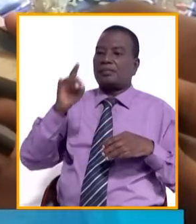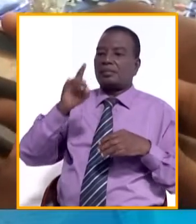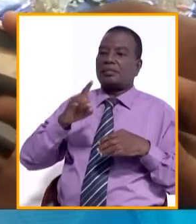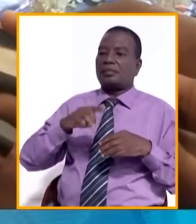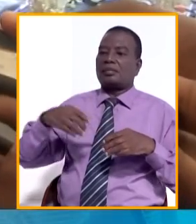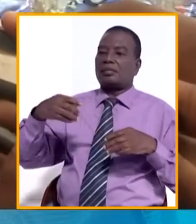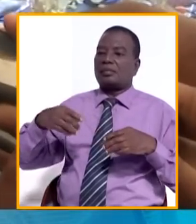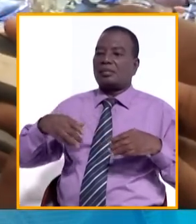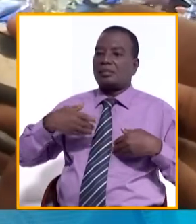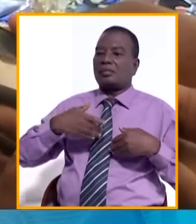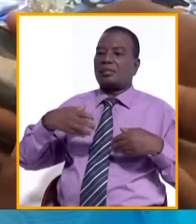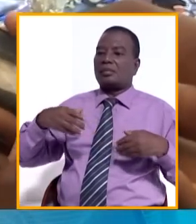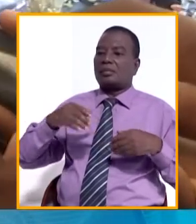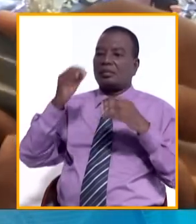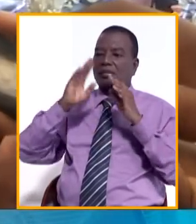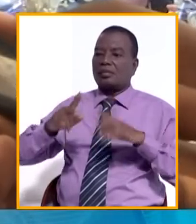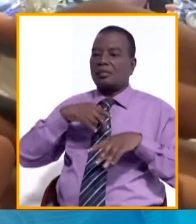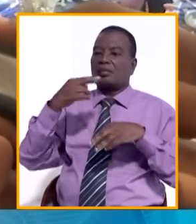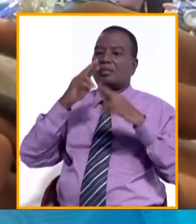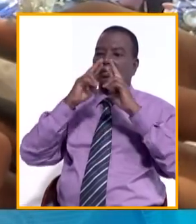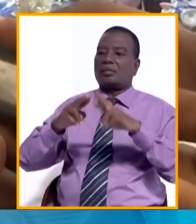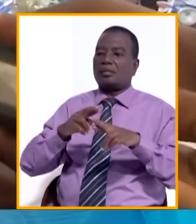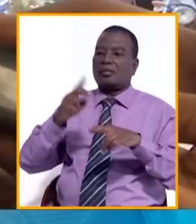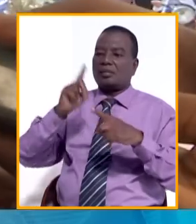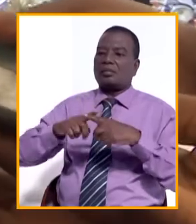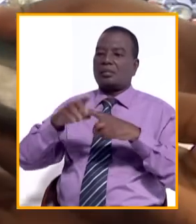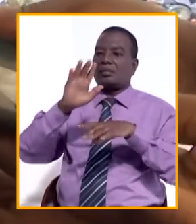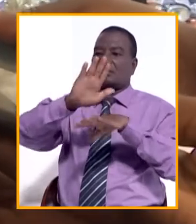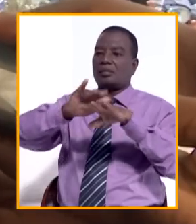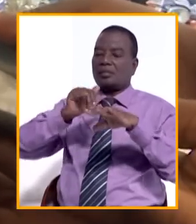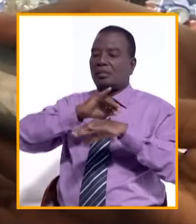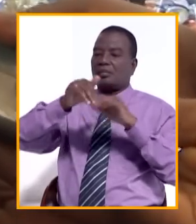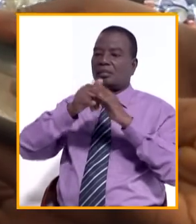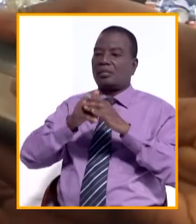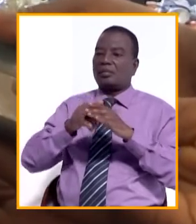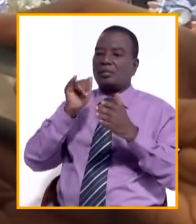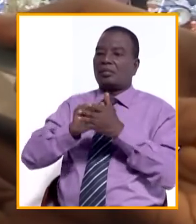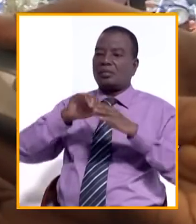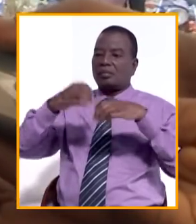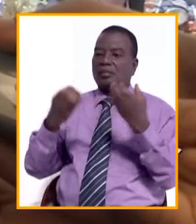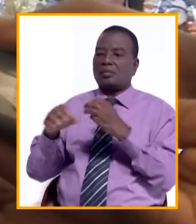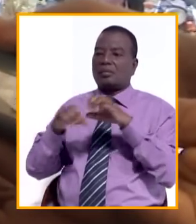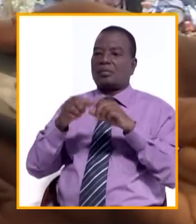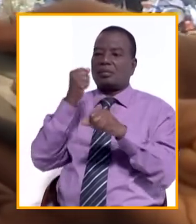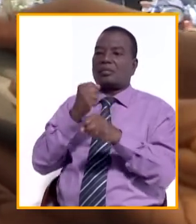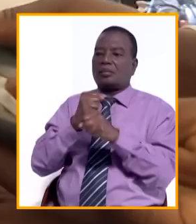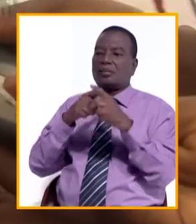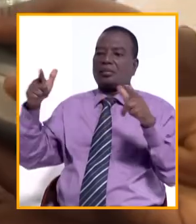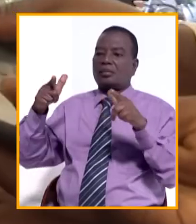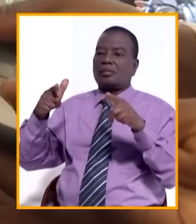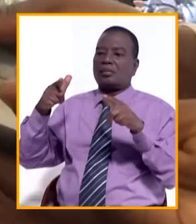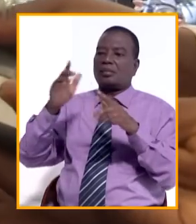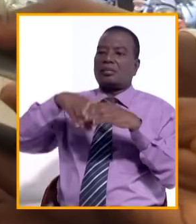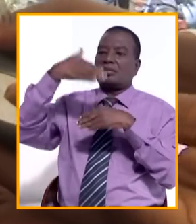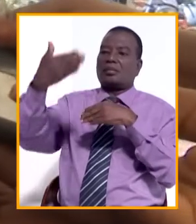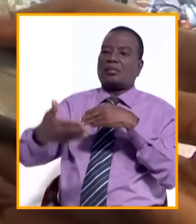là des jeunes, des jeunes jeunes, des jeunes filles qui répondent à l'appel de Dieu. Donc cette commission a fait un travail immense à